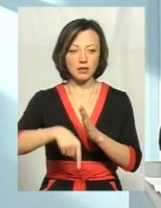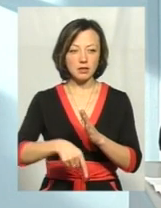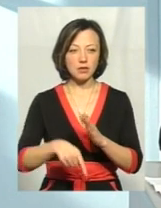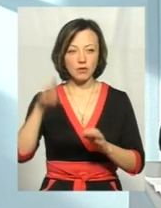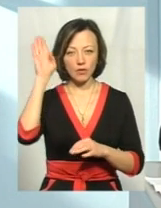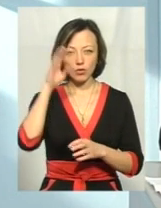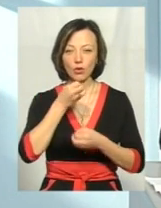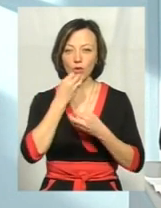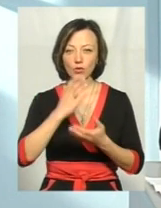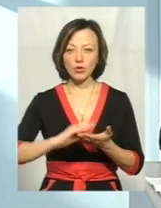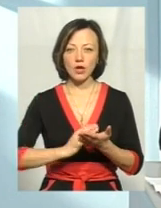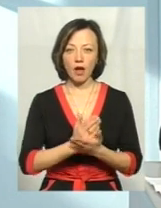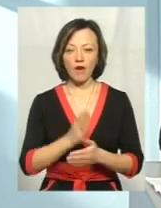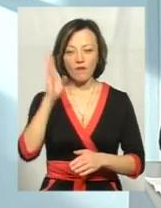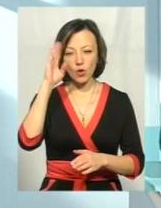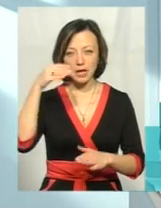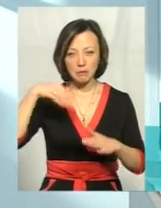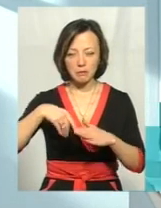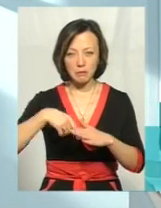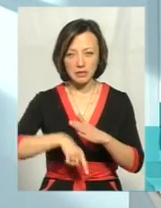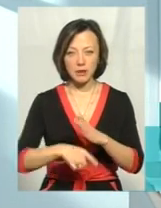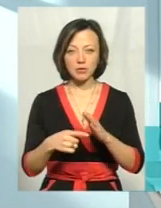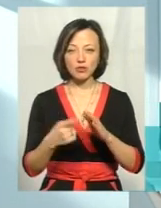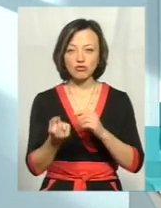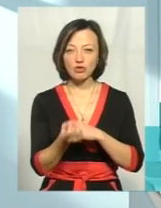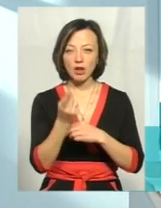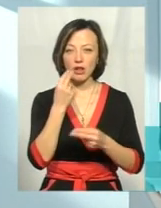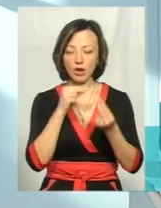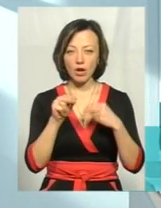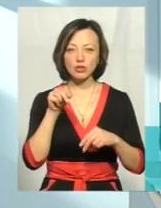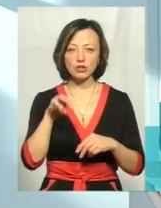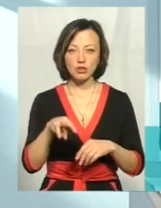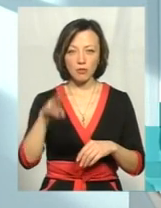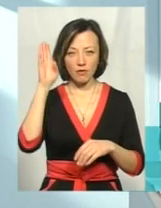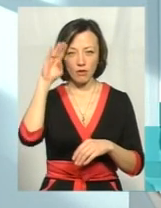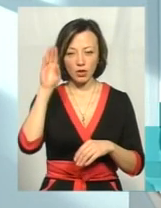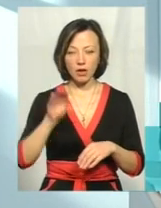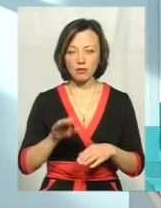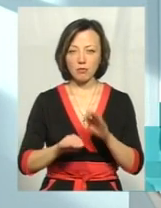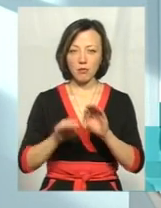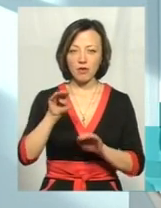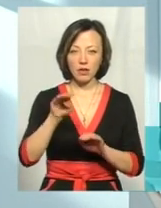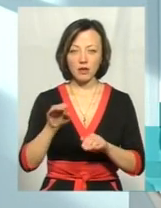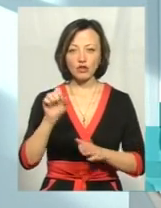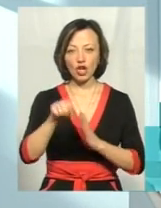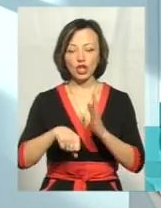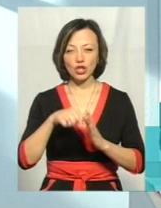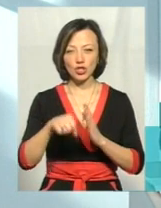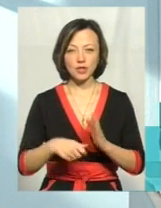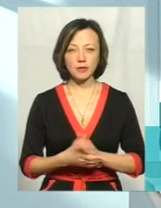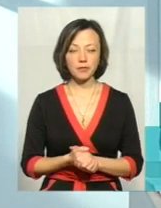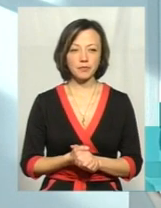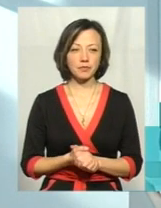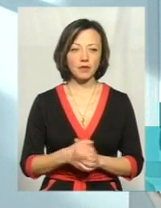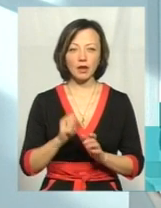дійсно хорошої якості. Вода з підземних джерел, вона набагато кращою, ніж вода з поверхневих джерел, чи вода кранична. Але